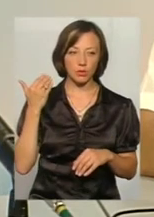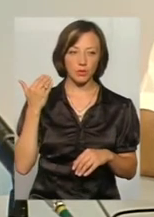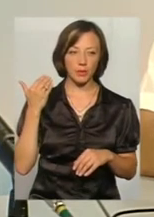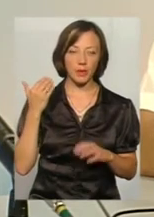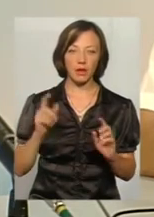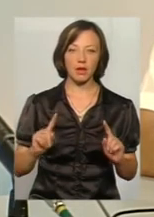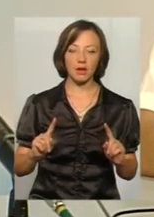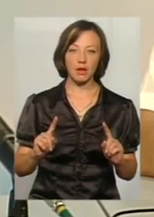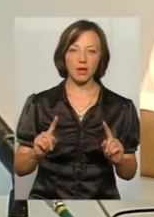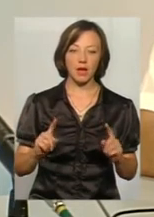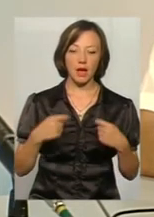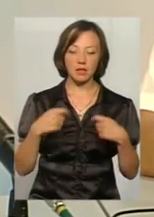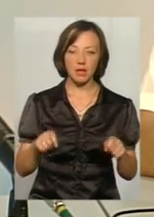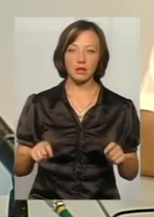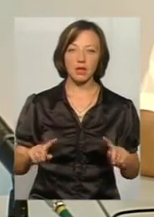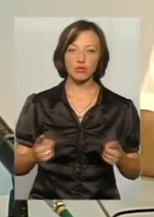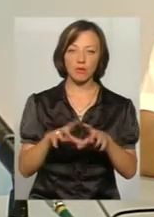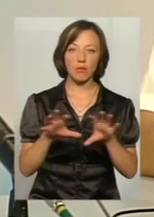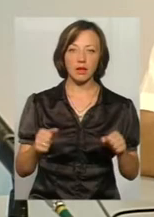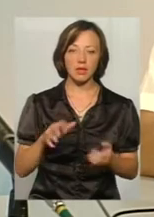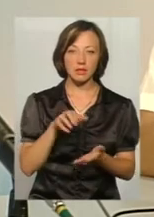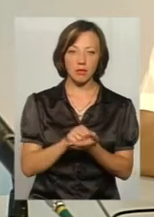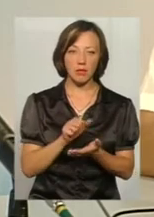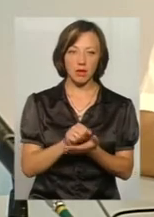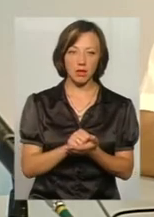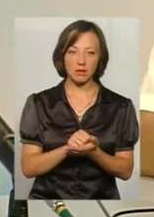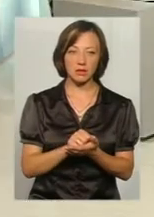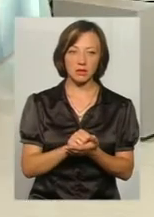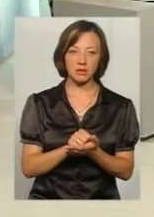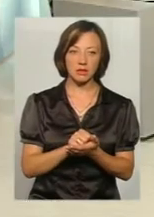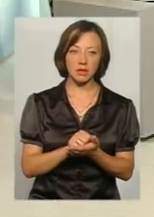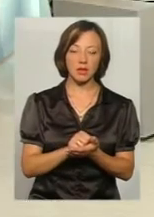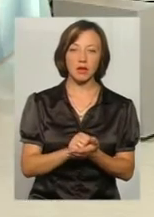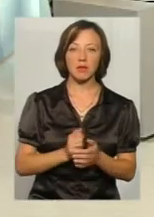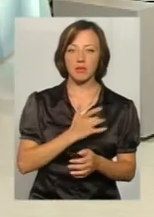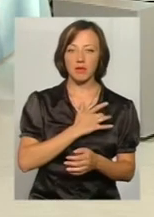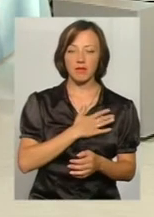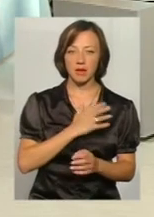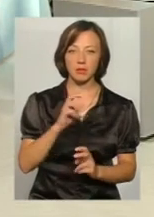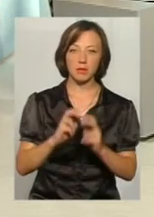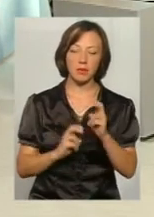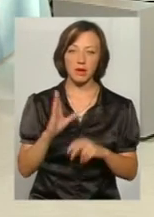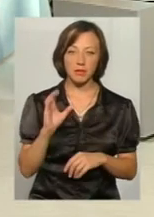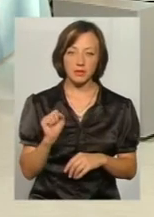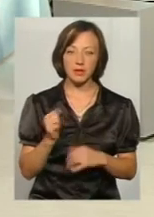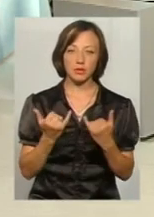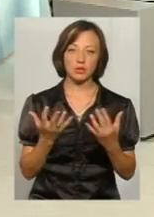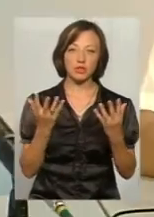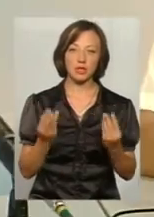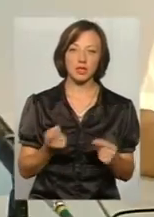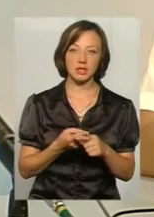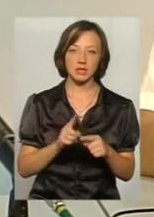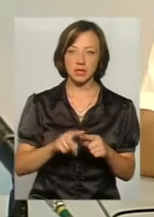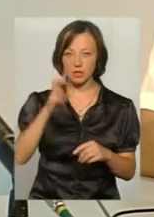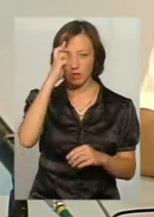Попередньо реалізацією арештованого майна займалися товариства з обмеженою відповідальністю, приватні підприємства. На сьогоднішній день це